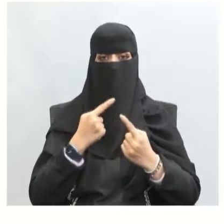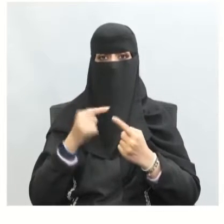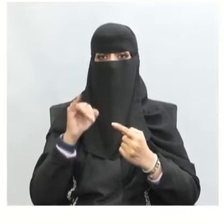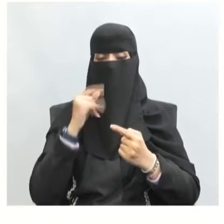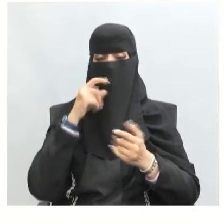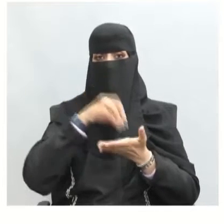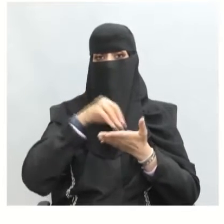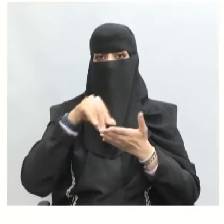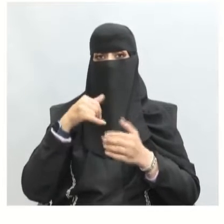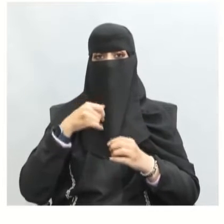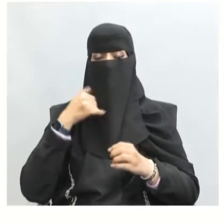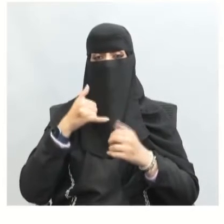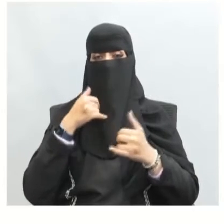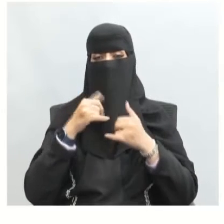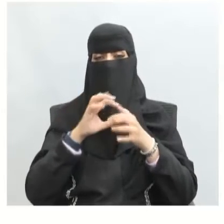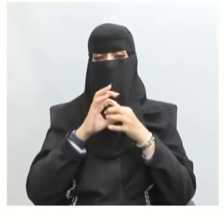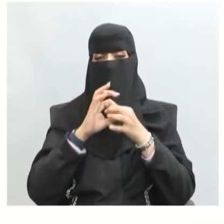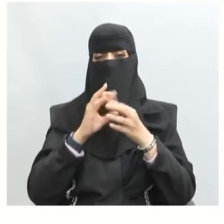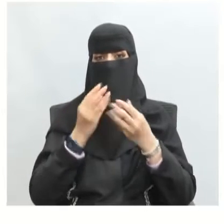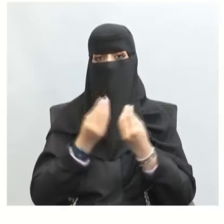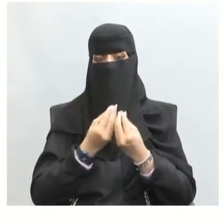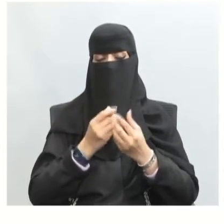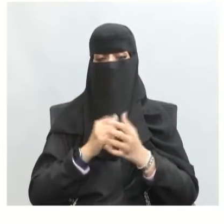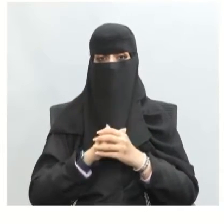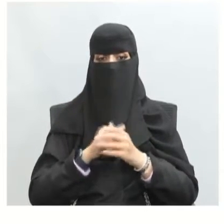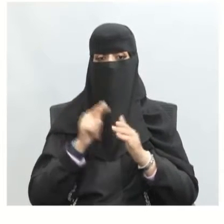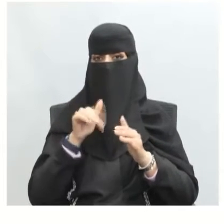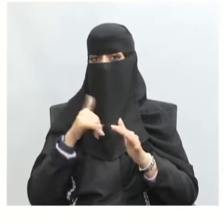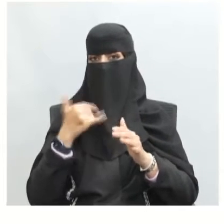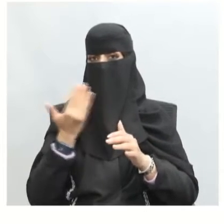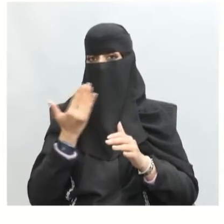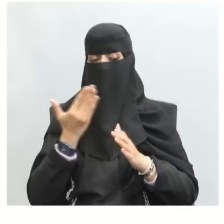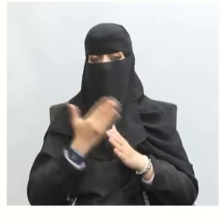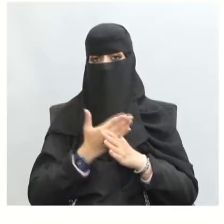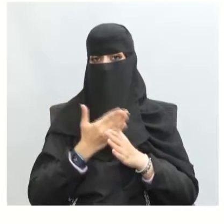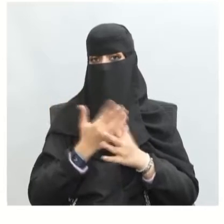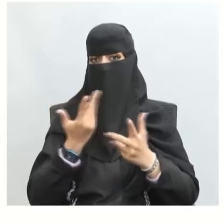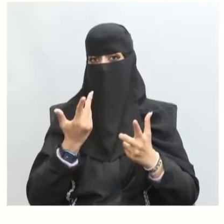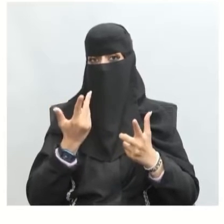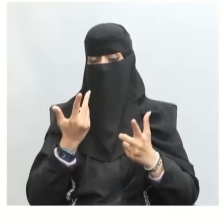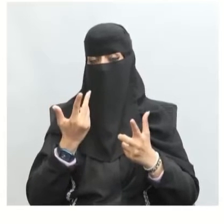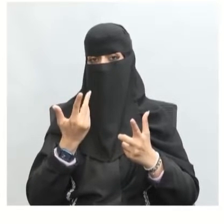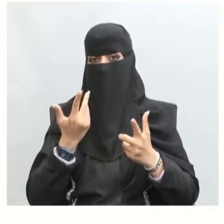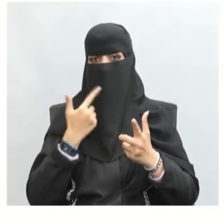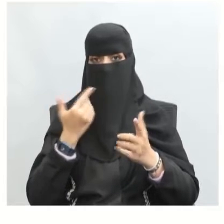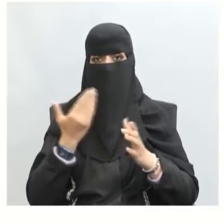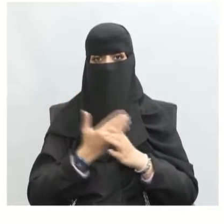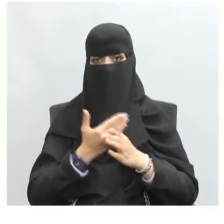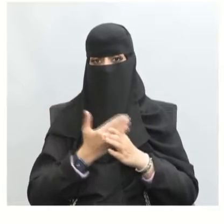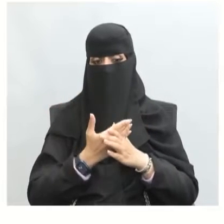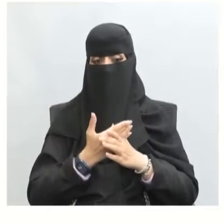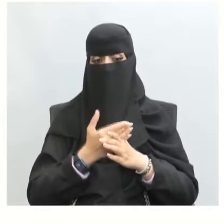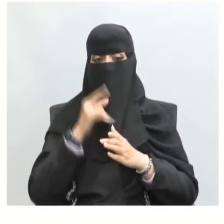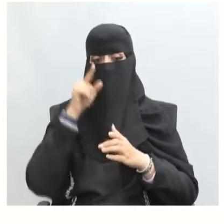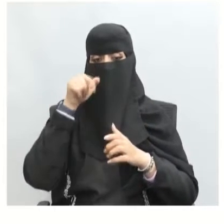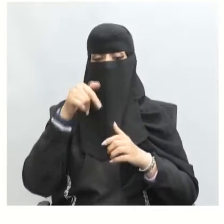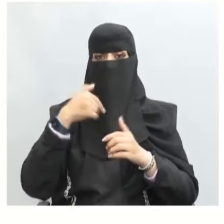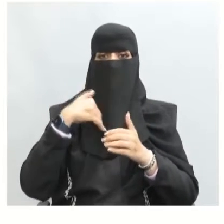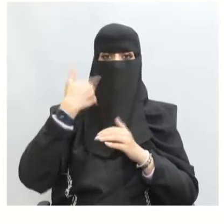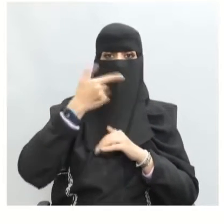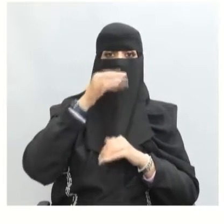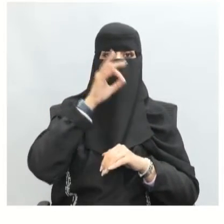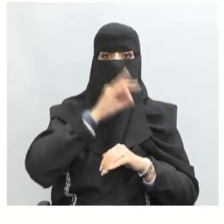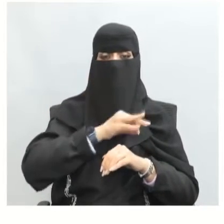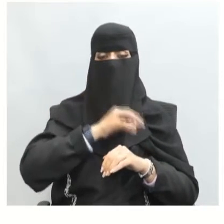الوسائل الاتصال لماذا؟ من أهم إذن هو من أهم وسائل الاتصال لأنه يؤدي